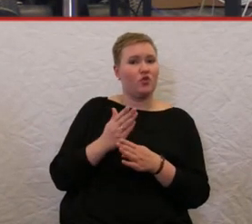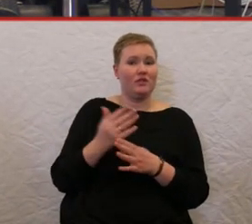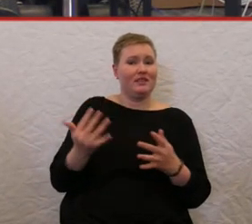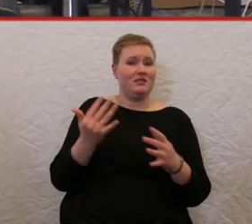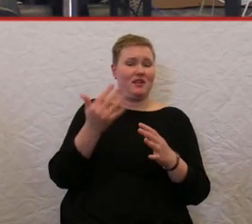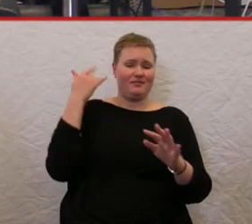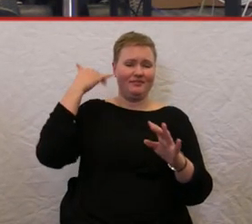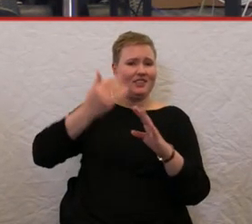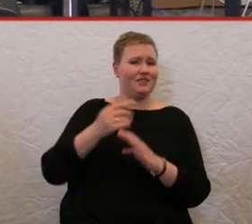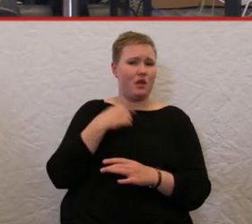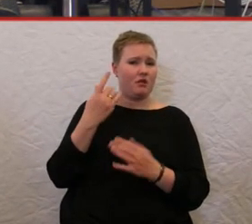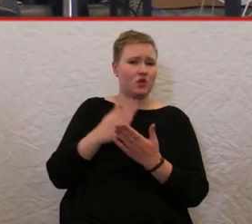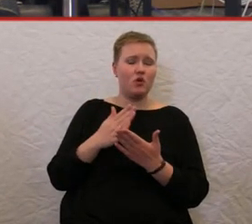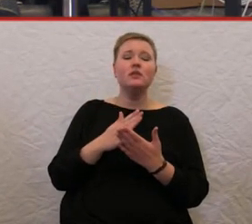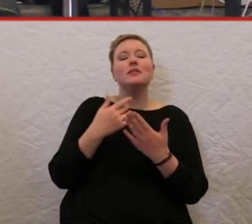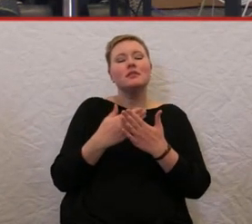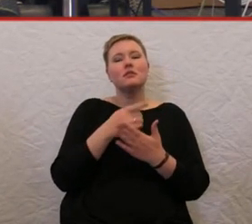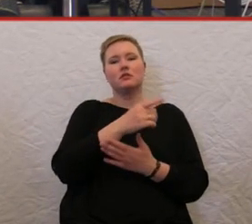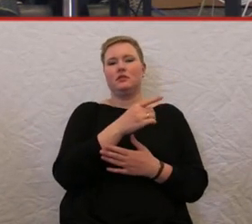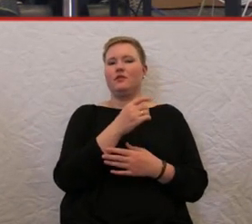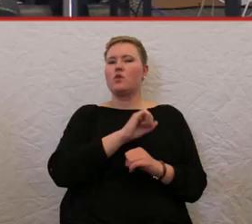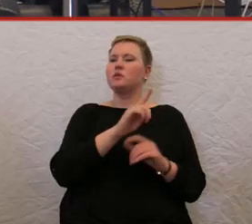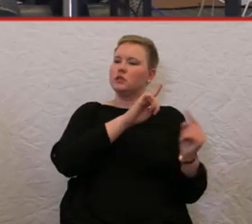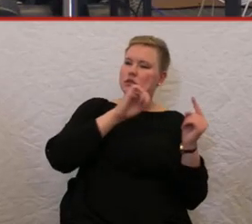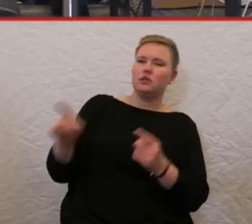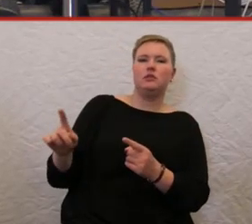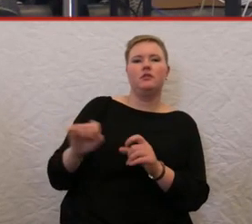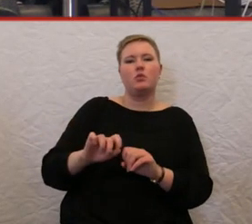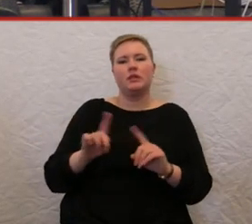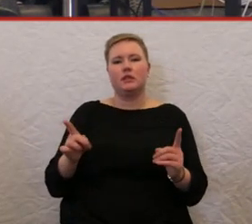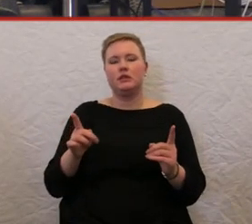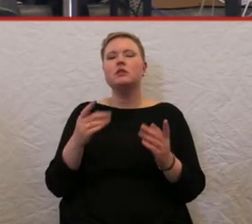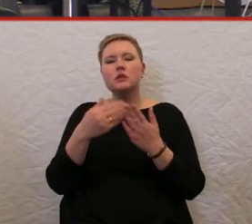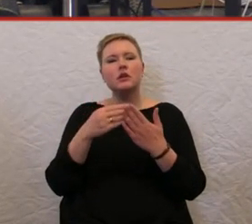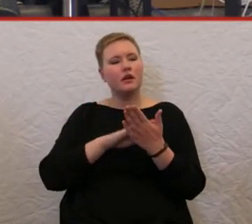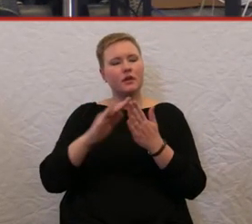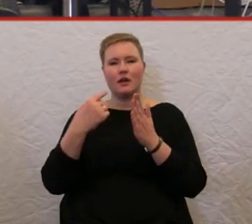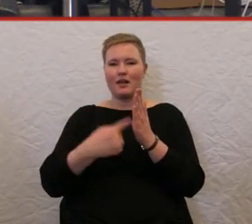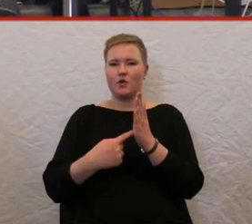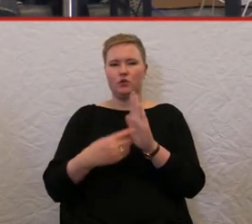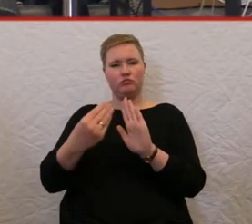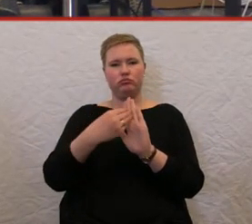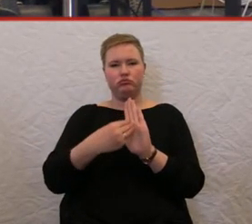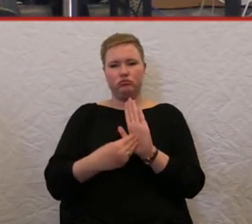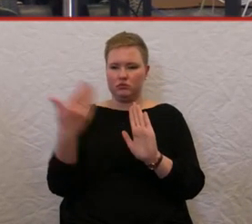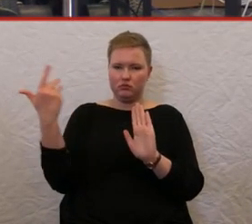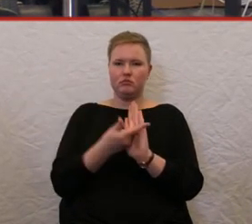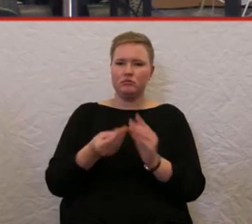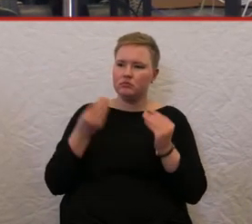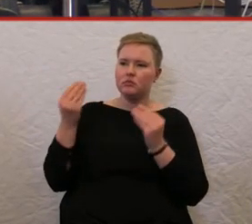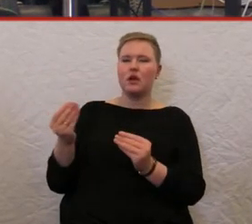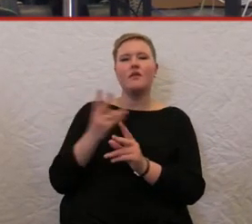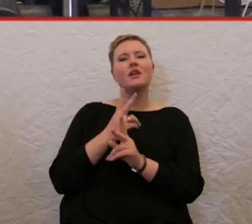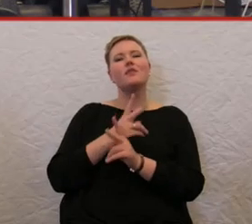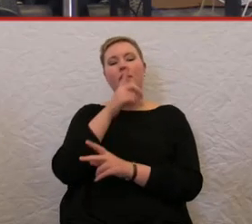ihre Gestaltungsmöglichkeit nutzt und entsprechende Anforderungen definiert, mindestens für